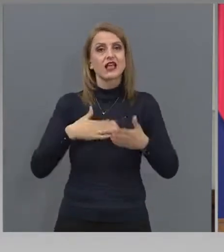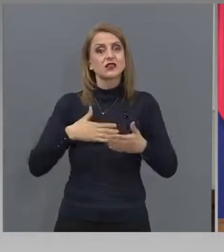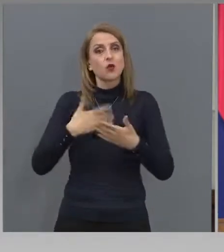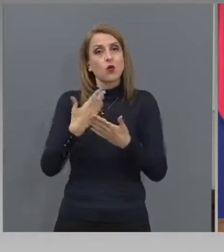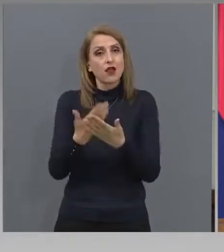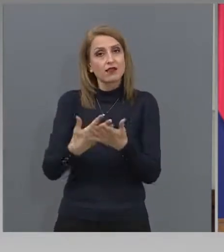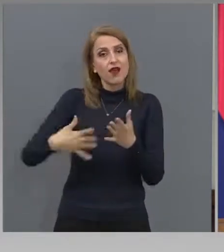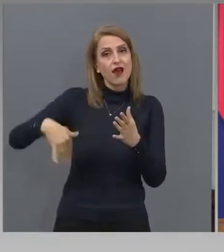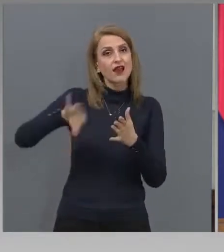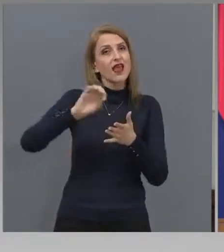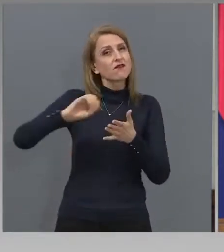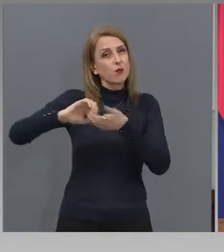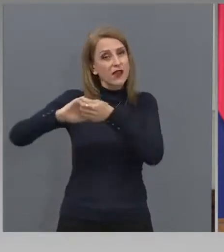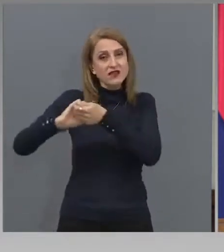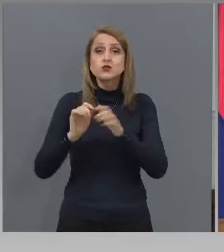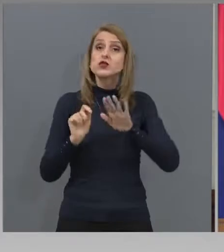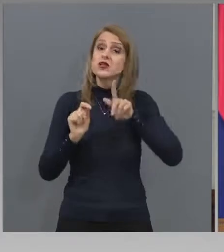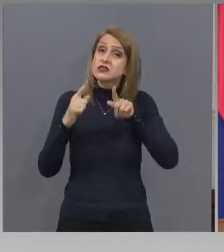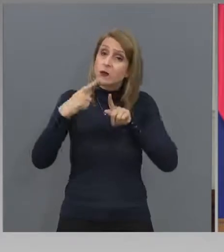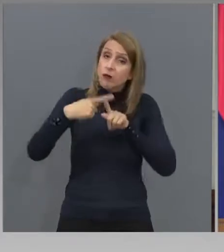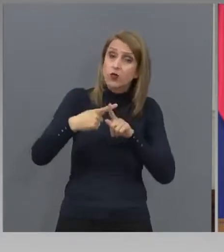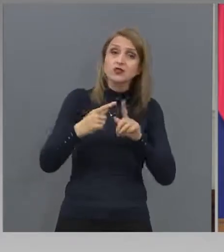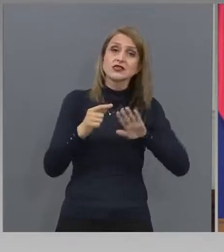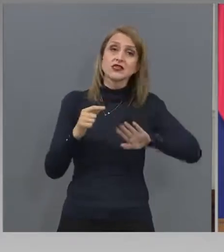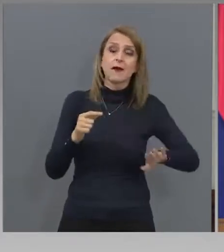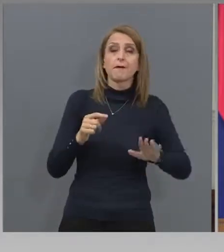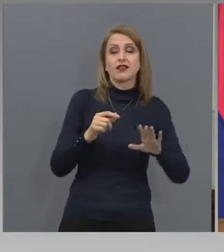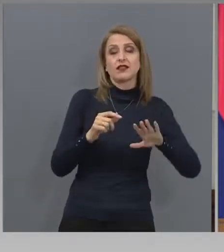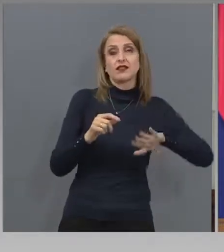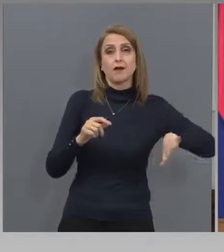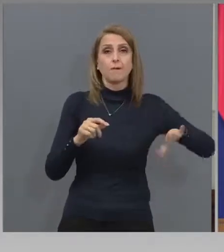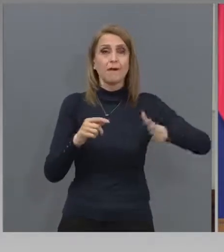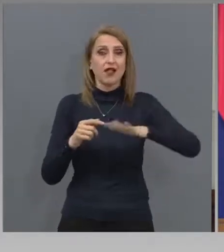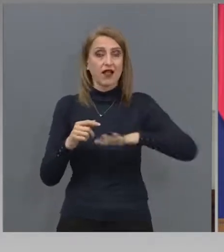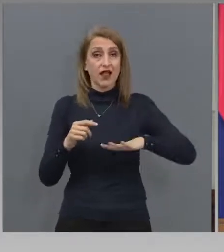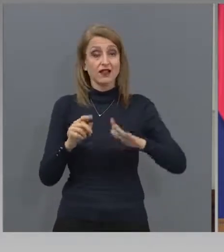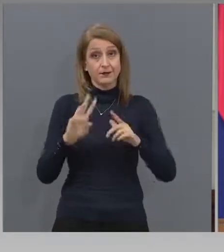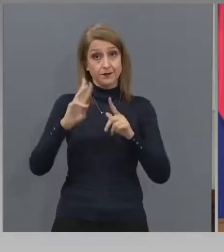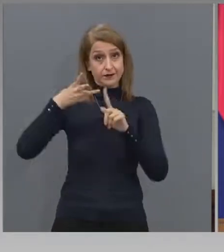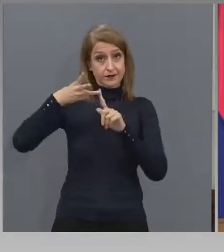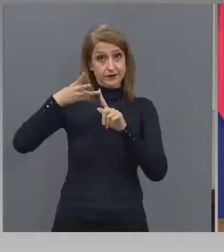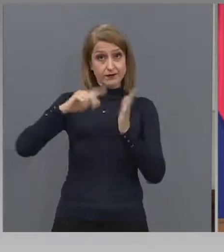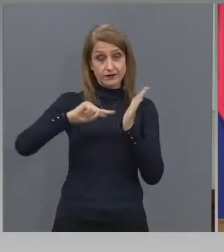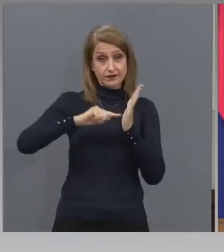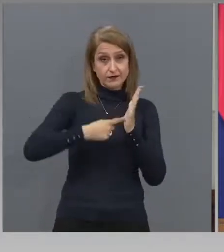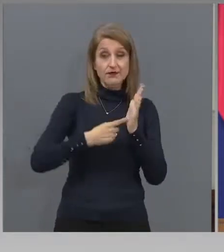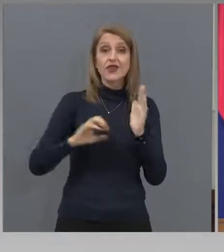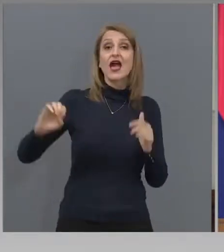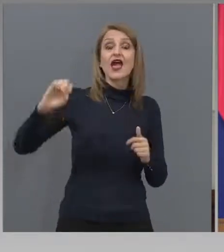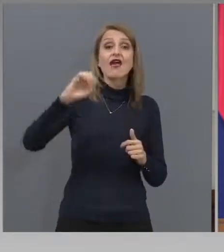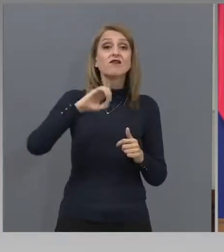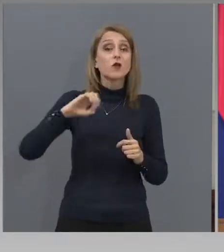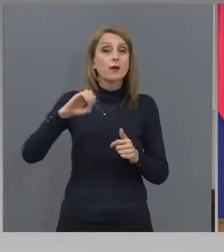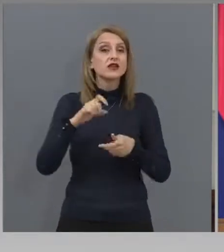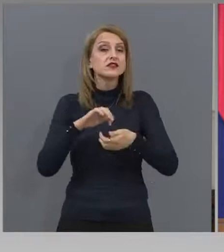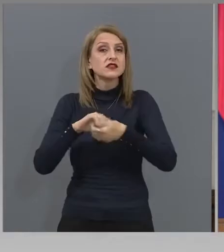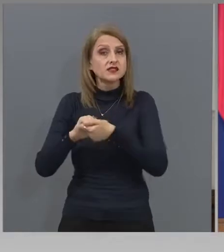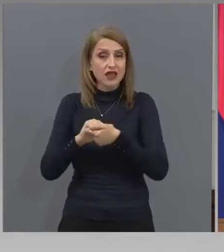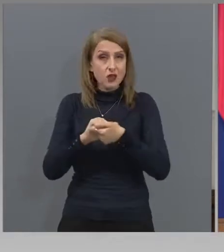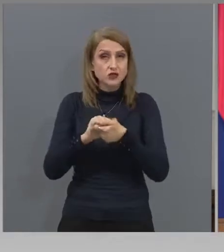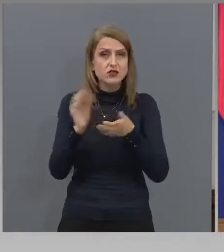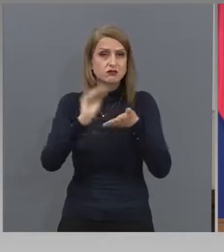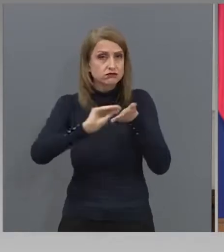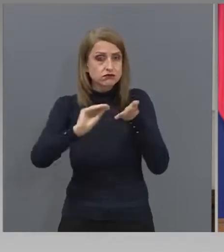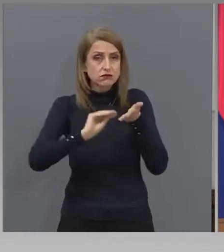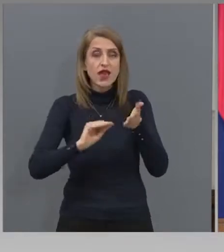Трета точка гласи, че Европейския съюз мобилизира много